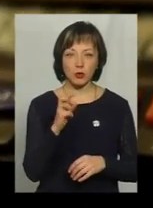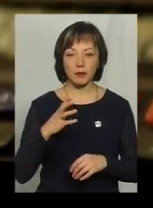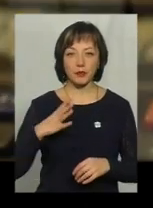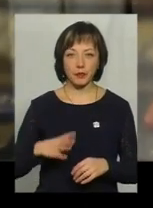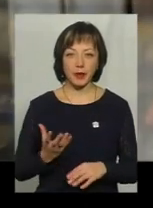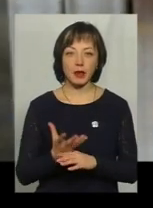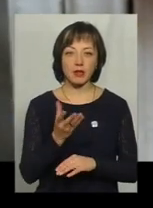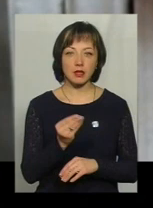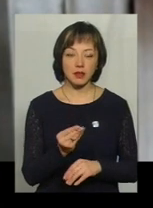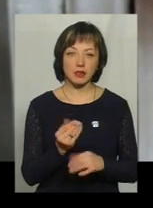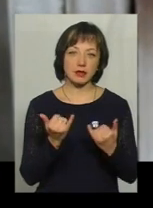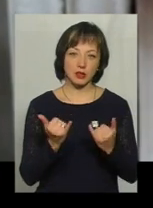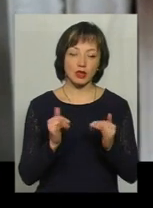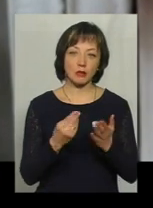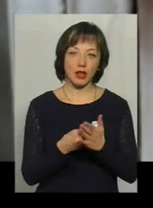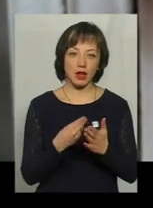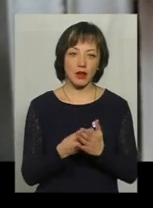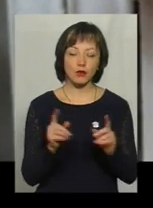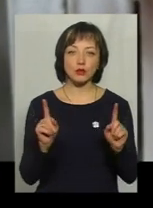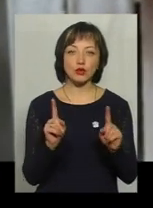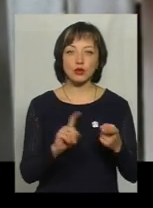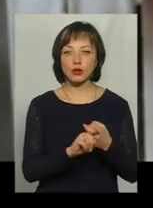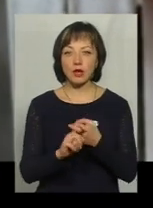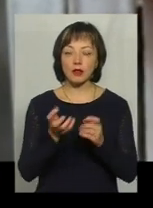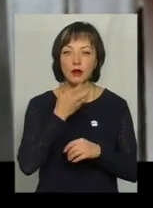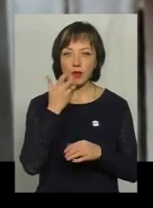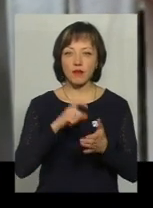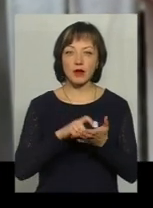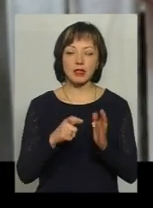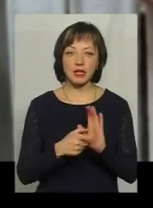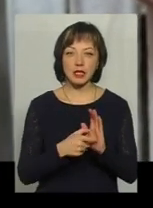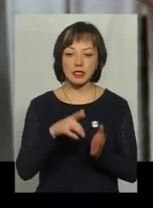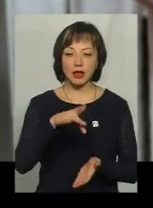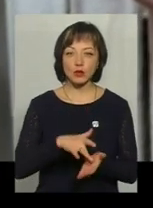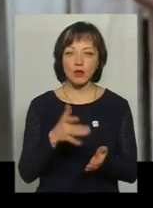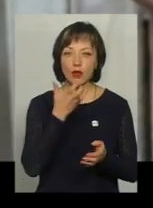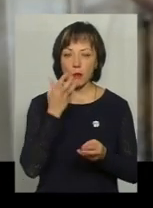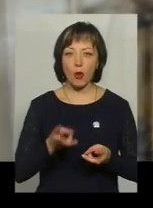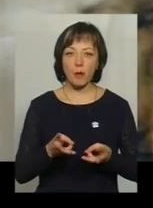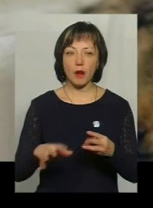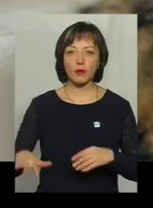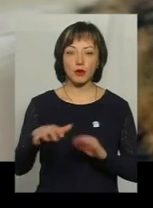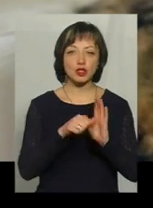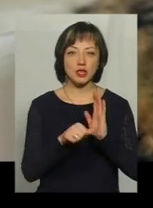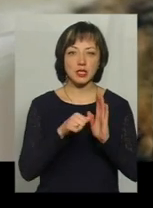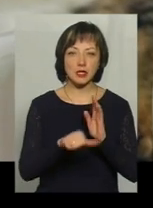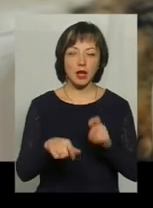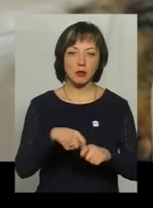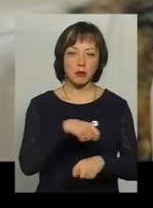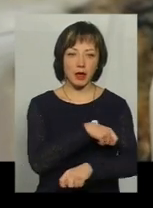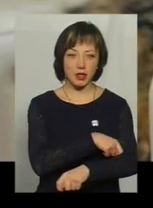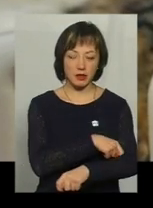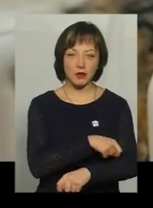доведеться платити за чинним тарифом. Що стосується тепла, то в квартирі з централізованим опаленням площею 60 квадратних